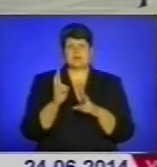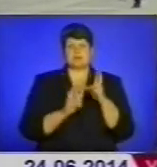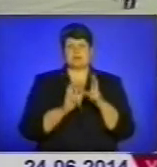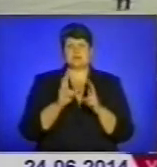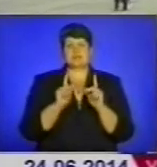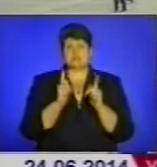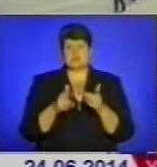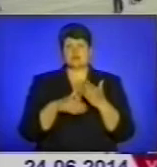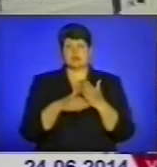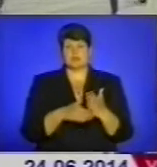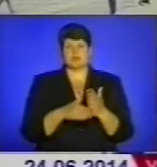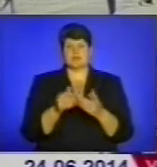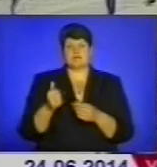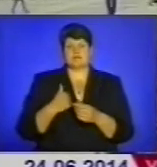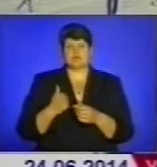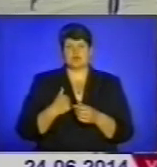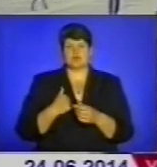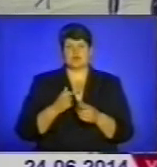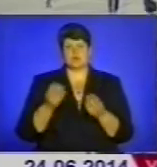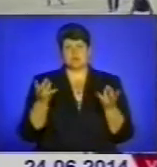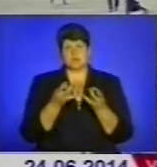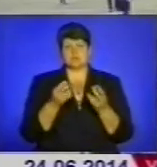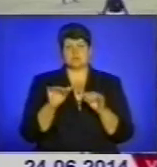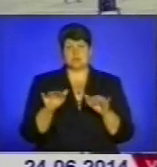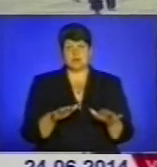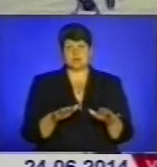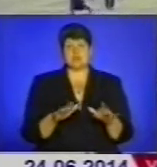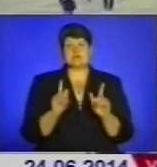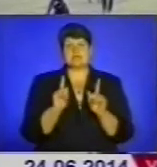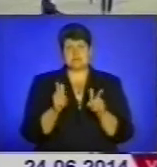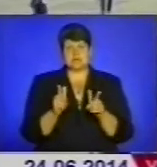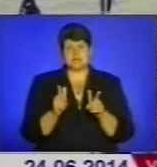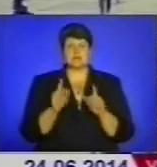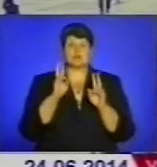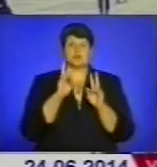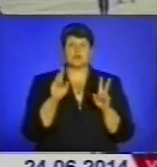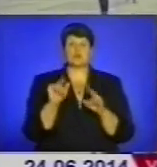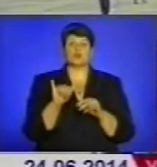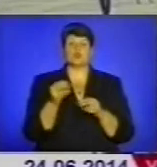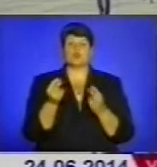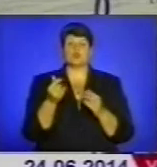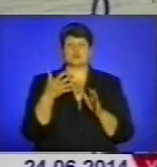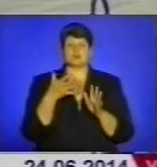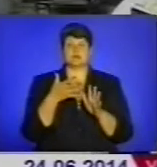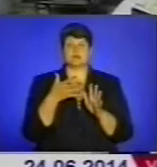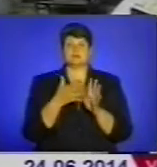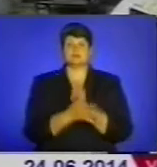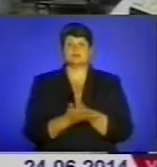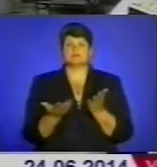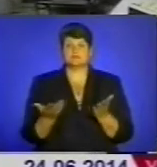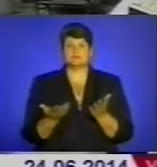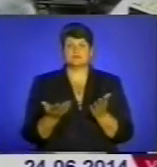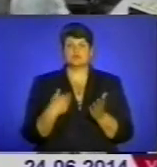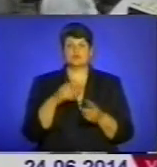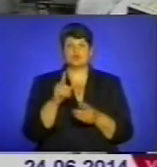допомогти військовим і чи потрібна ця справа? Згідні, обов'язково. Тільки невідомо, потім подати кошти, діваються. Всіх це турбує дуже. Тут обов